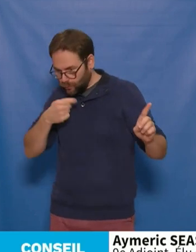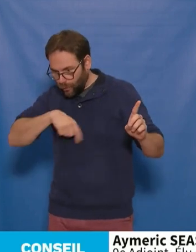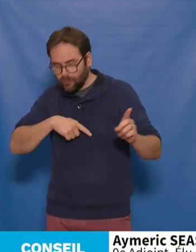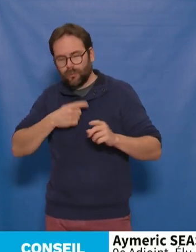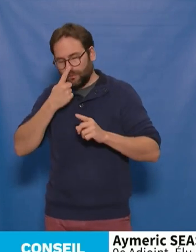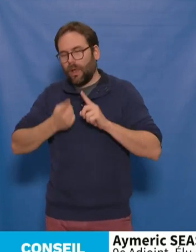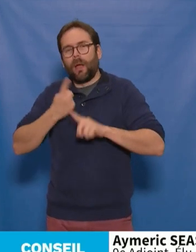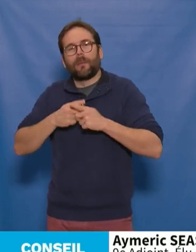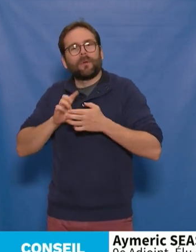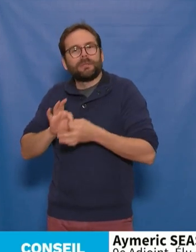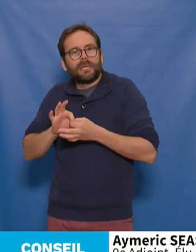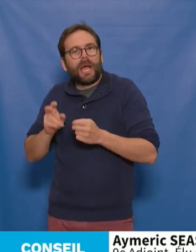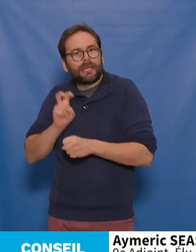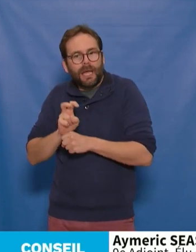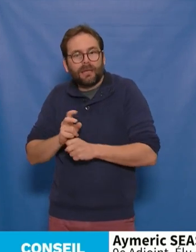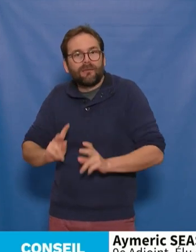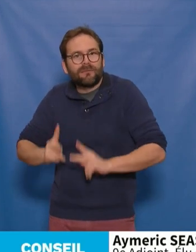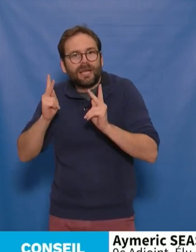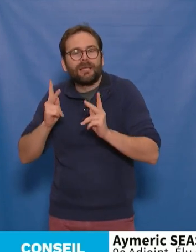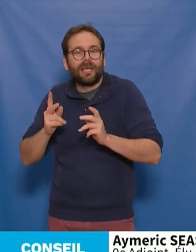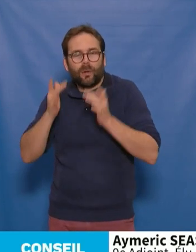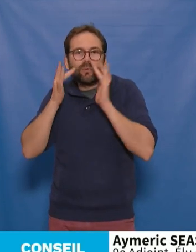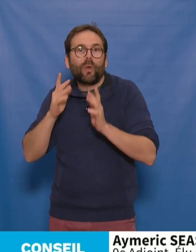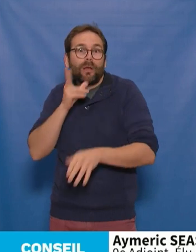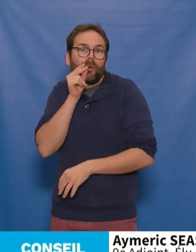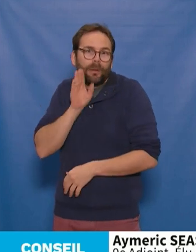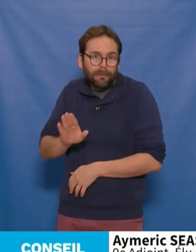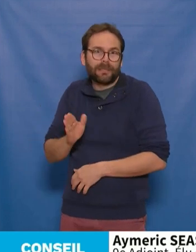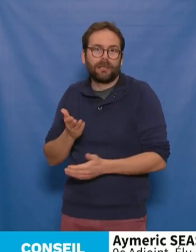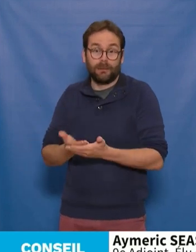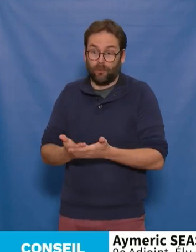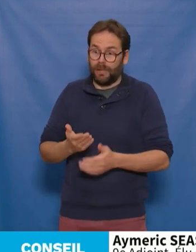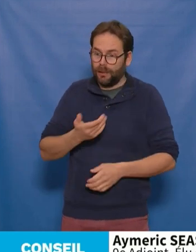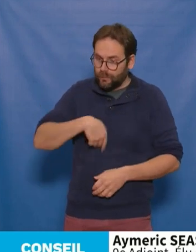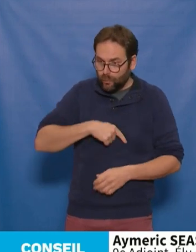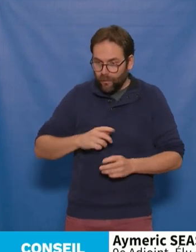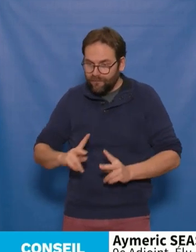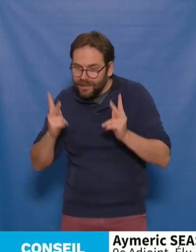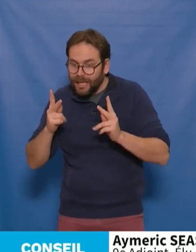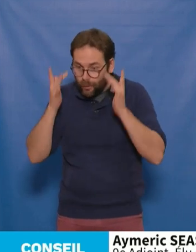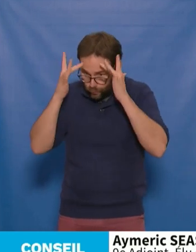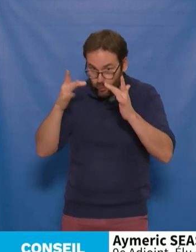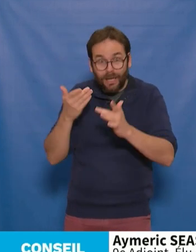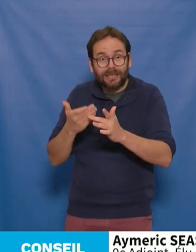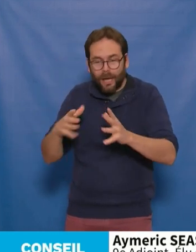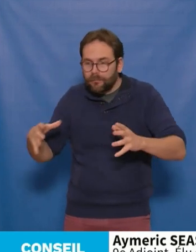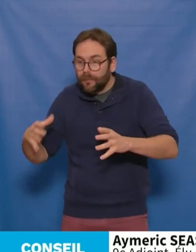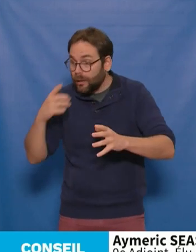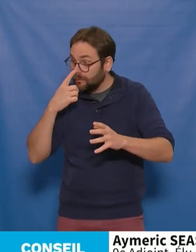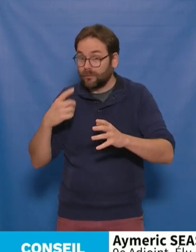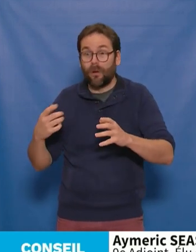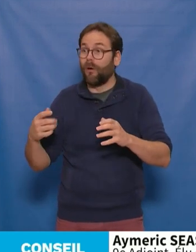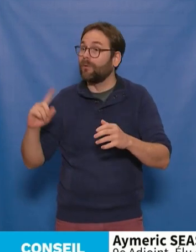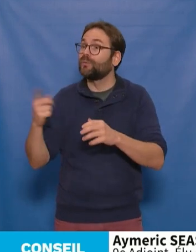attachés à la vitalité culturelle nantaise. Et c'est probablement pourquoi cette vitalité culturelle continue de susciter l'adhésion des